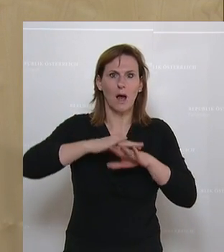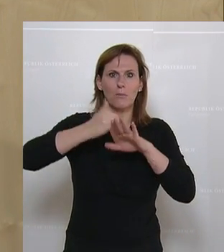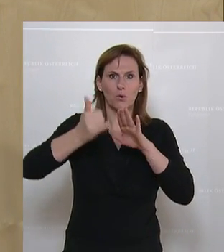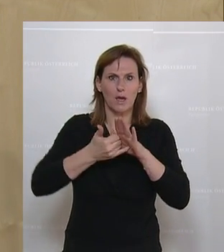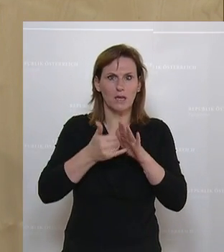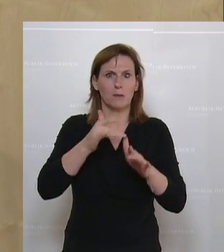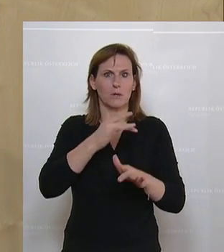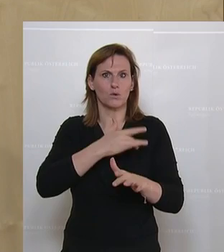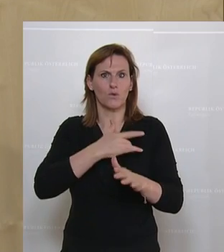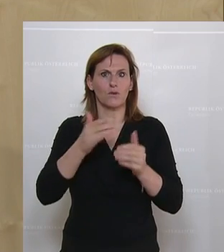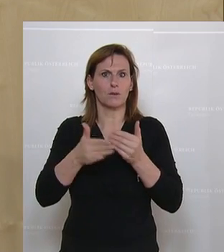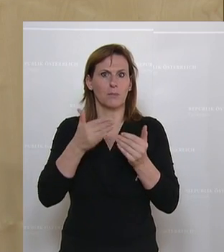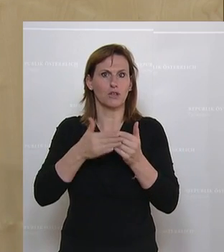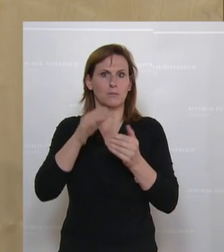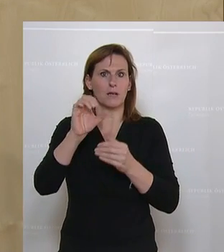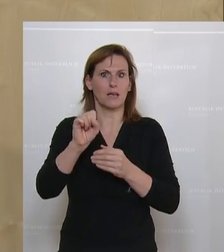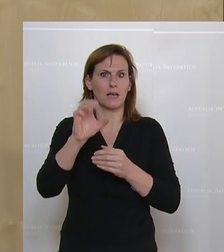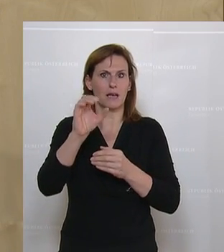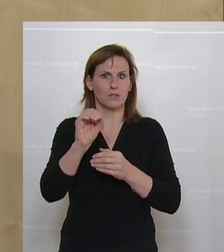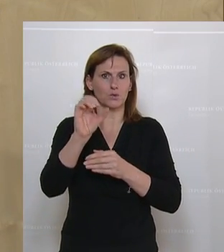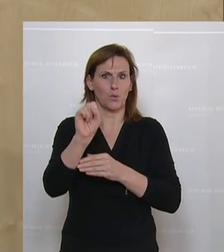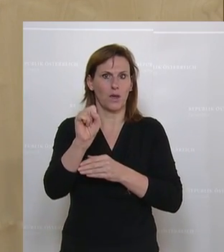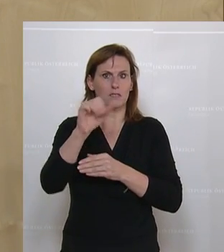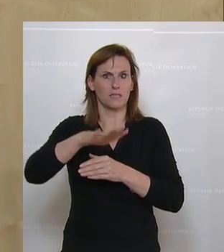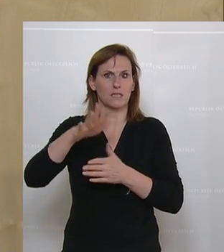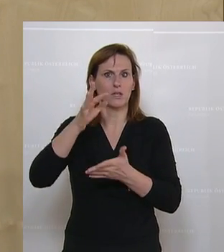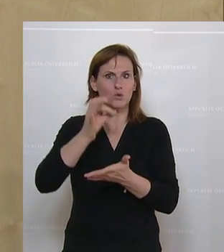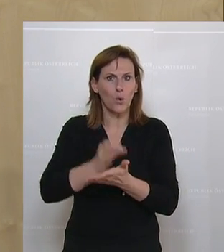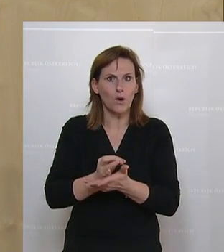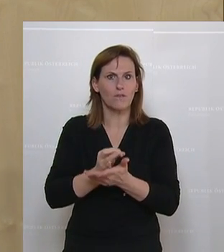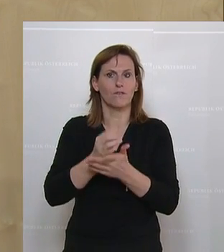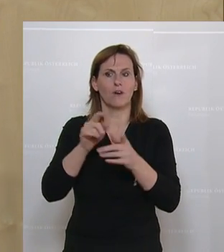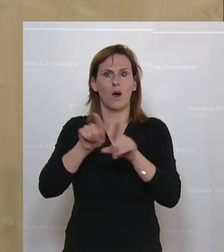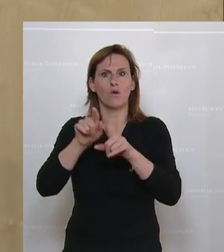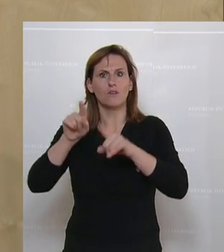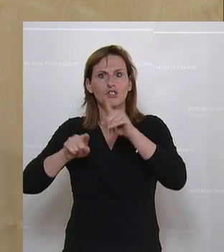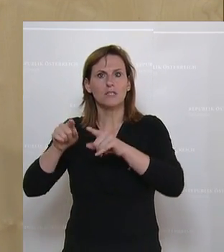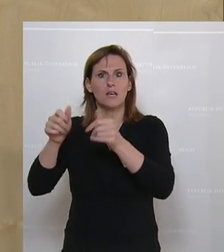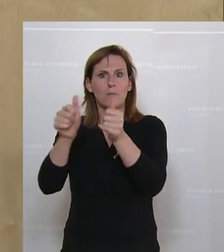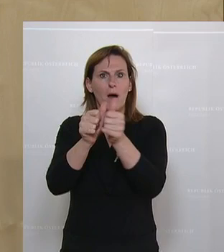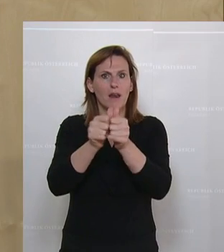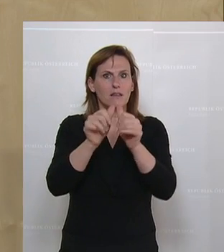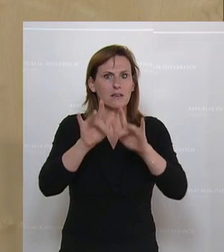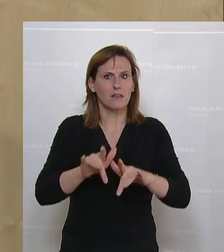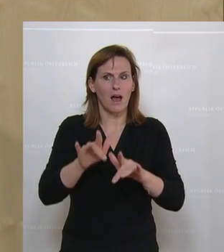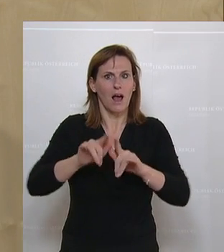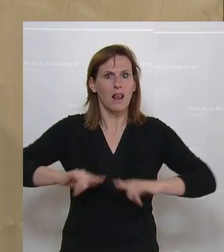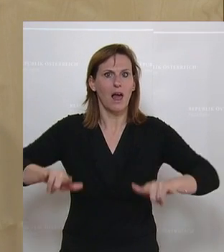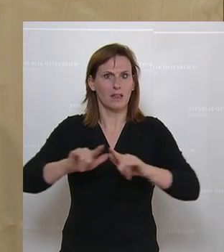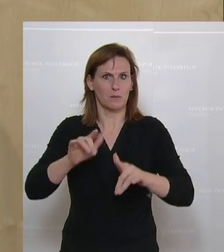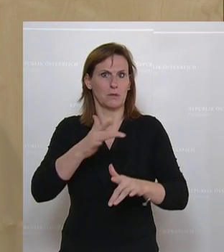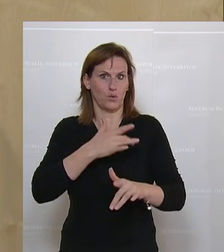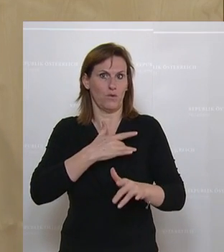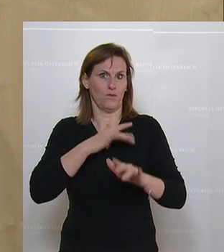betroffen, zum Beispiel das SOS Kinderdorf, Don Bosco. Also da sind verschiedene Organisationen, die Partnerorganisationen von uns sind betroffen.